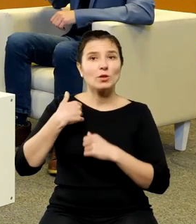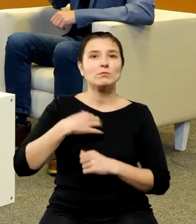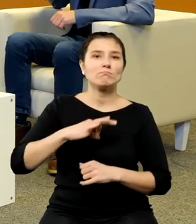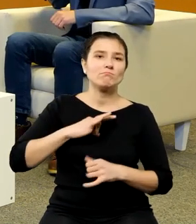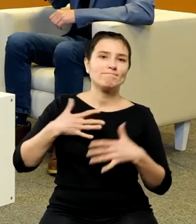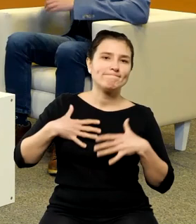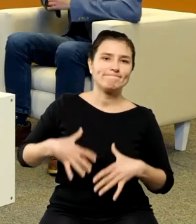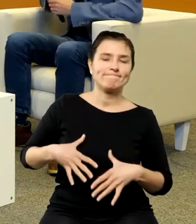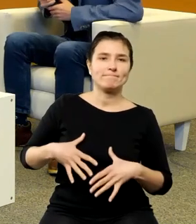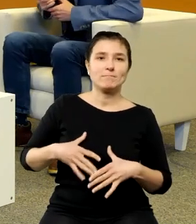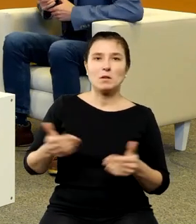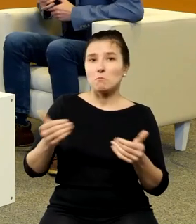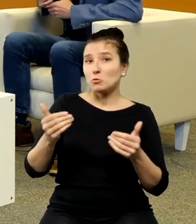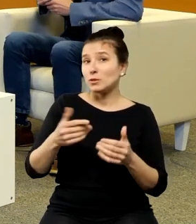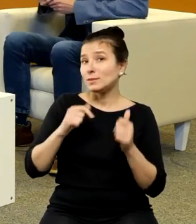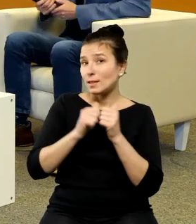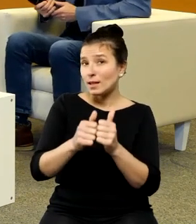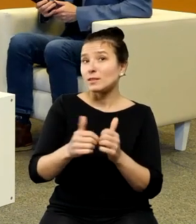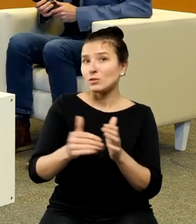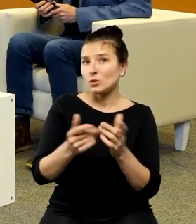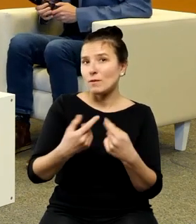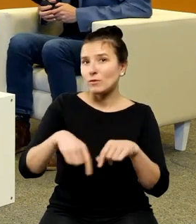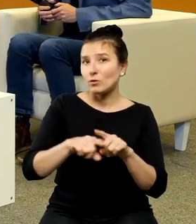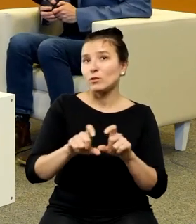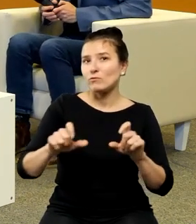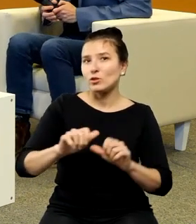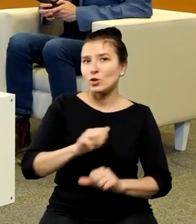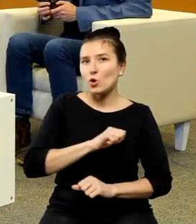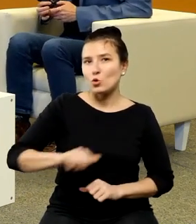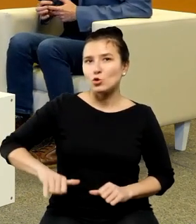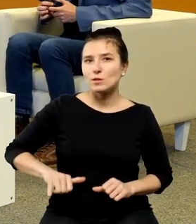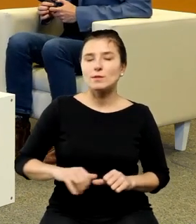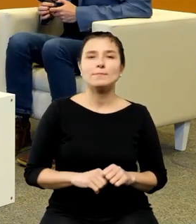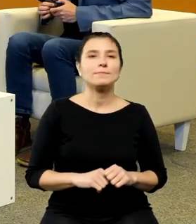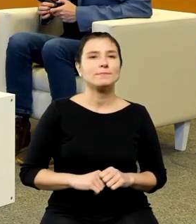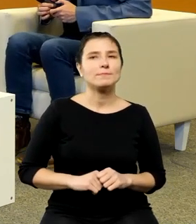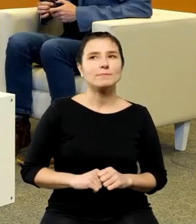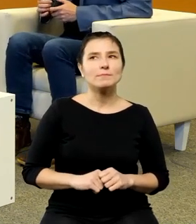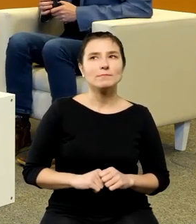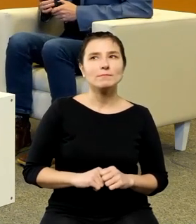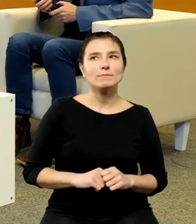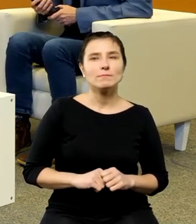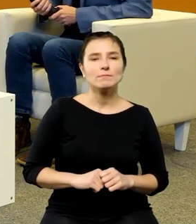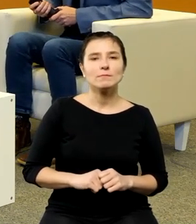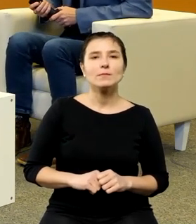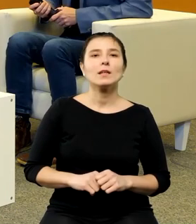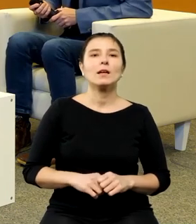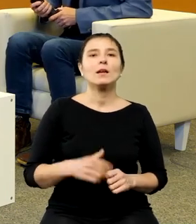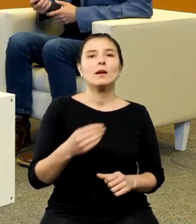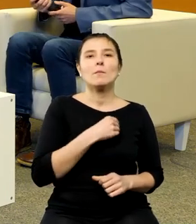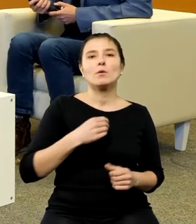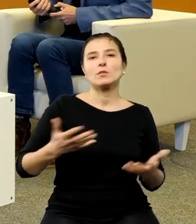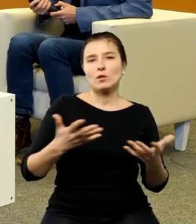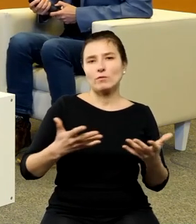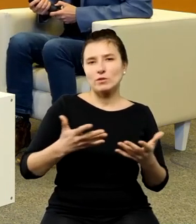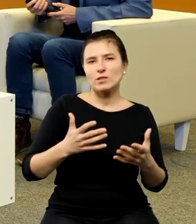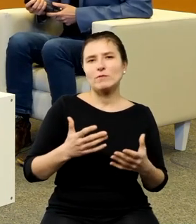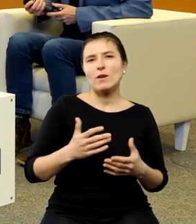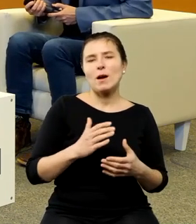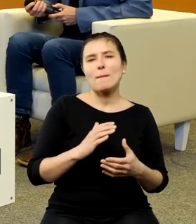rocznicowe i istnieje i funkcjonuje wciąż dobrze Polskie Towarzystwo Miłośników Astronomii